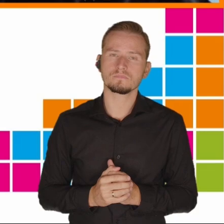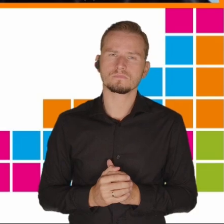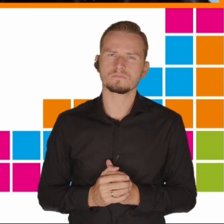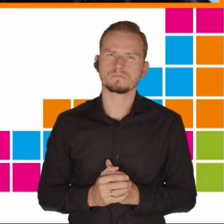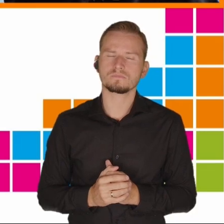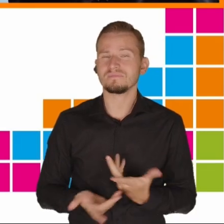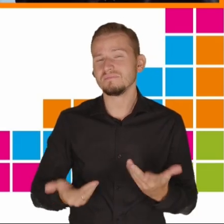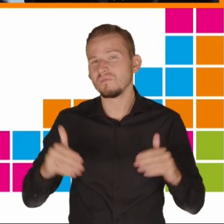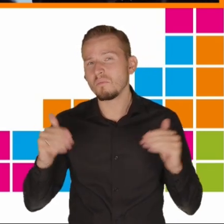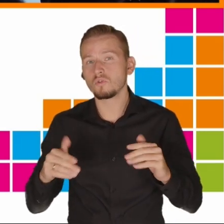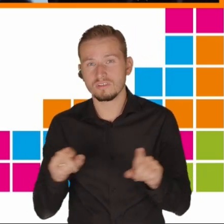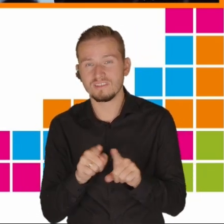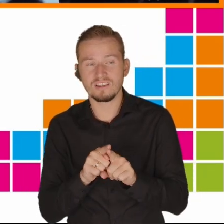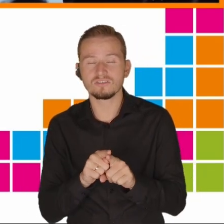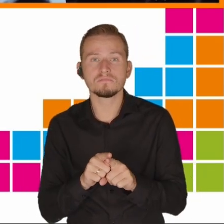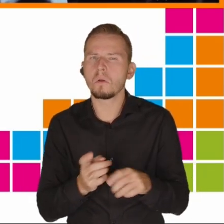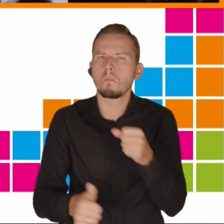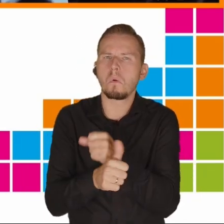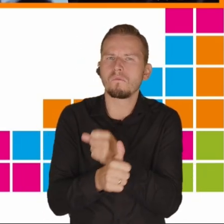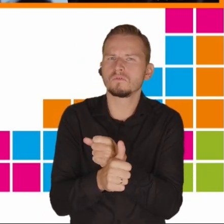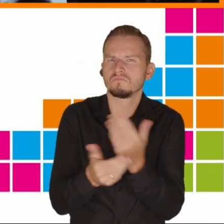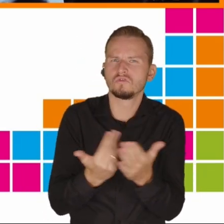Być może są to również przyczyny